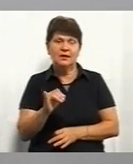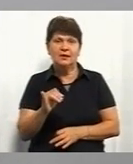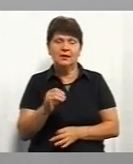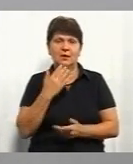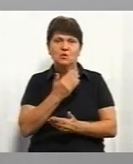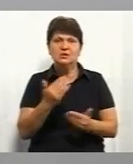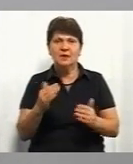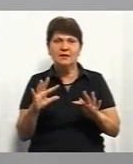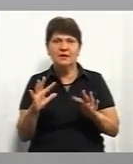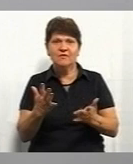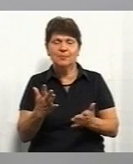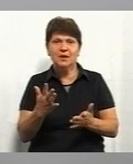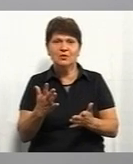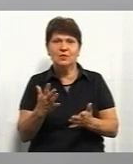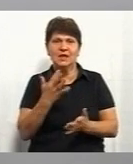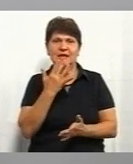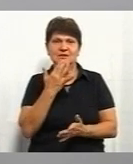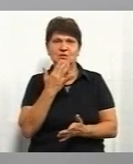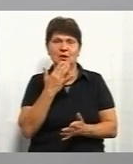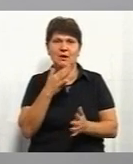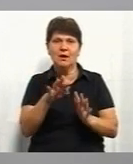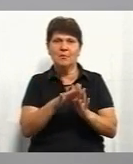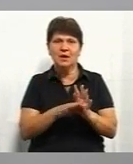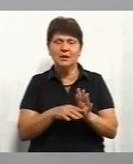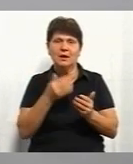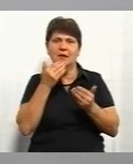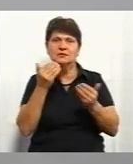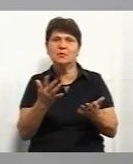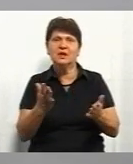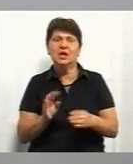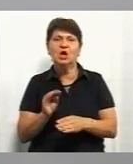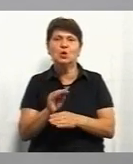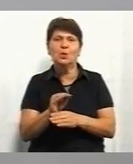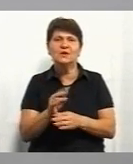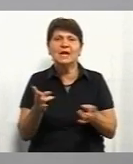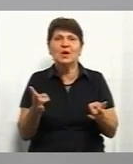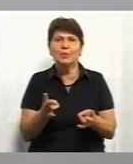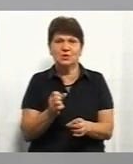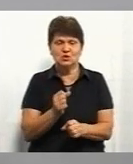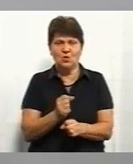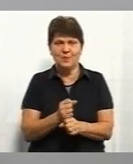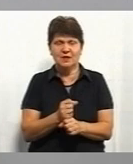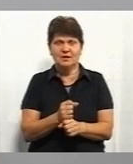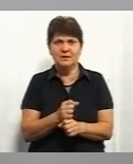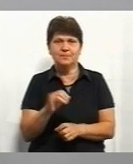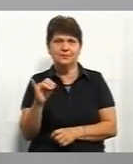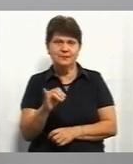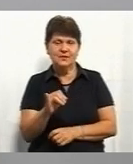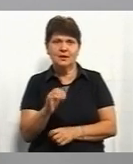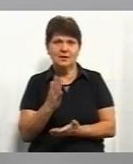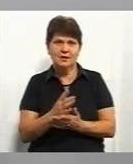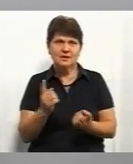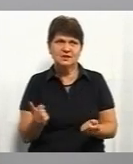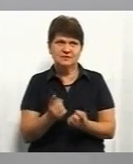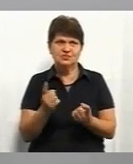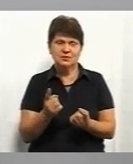Останній випадок – національний перелік, вони запитали, які доповнення необхідно зробити. І є, звичайно,